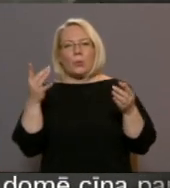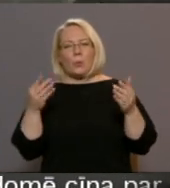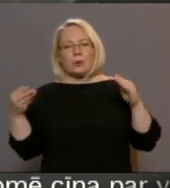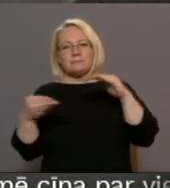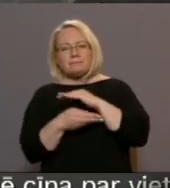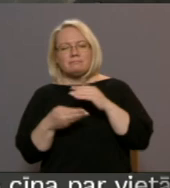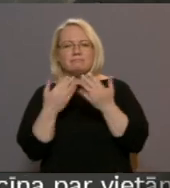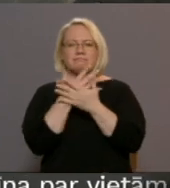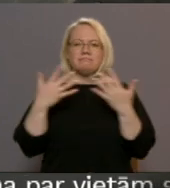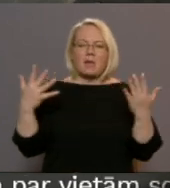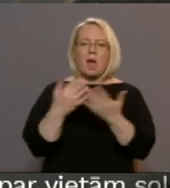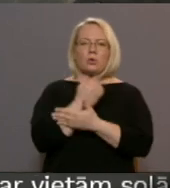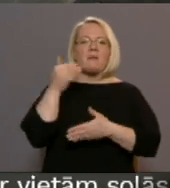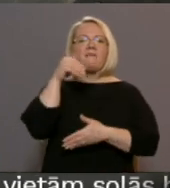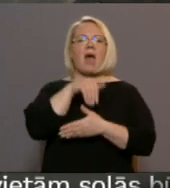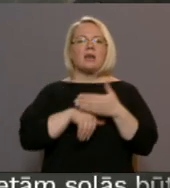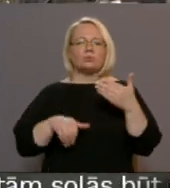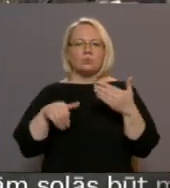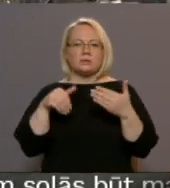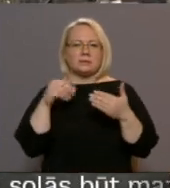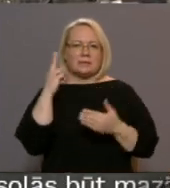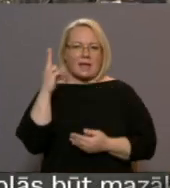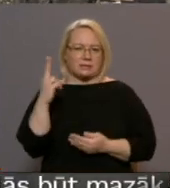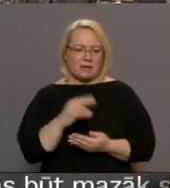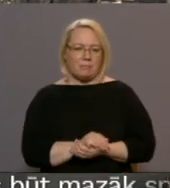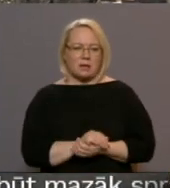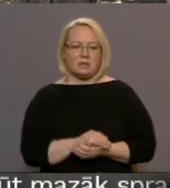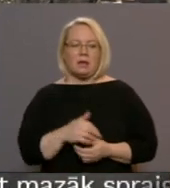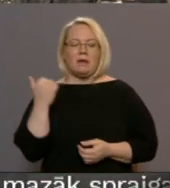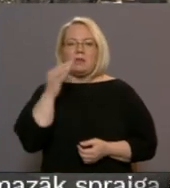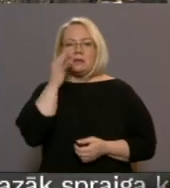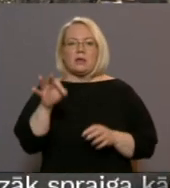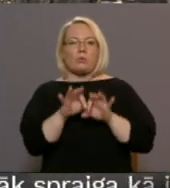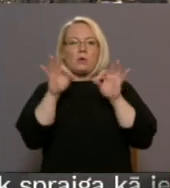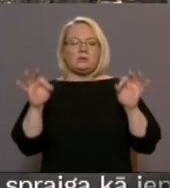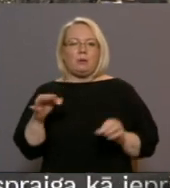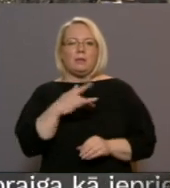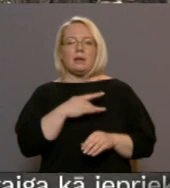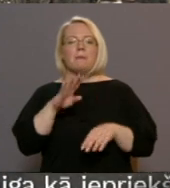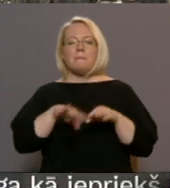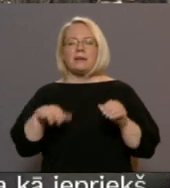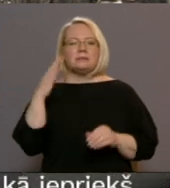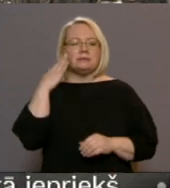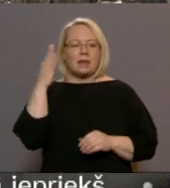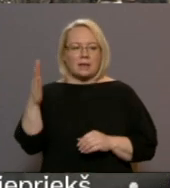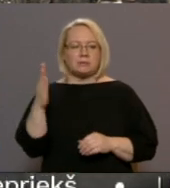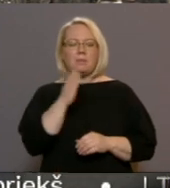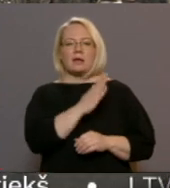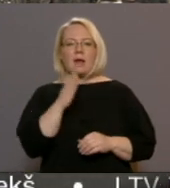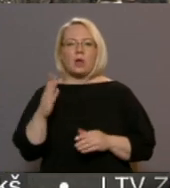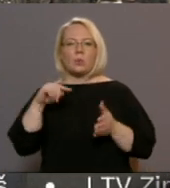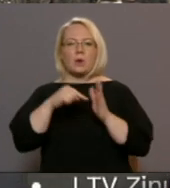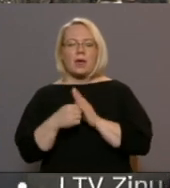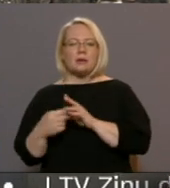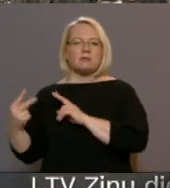atrodamas dažādas vēsturiskas liecības. No sākuma tas likās tāds ļoti bezcerīgs, bet katru reizi braucot uz